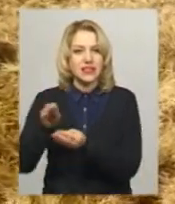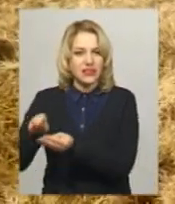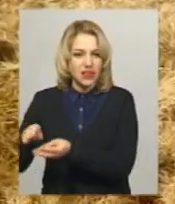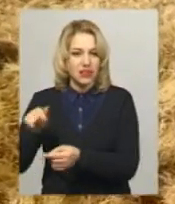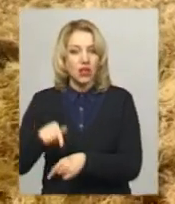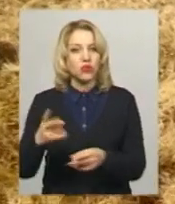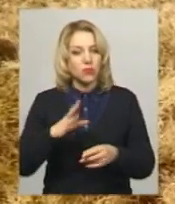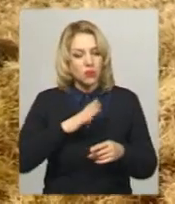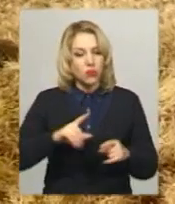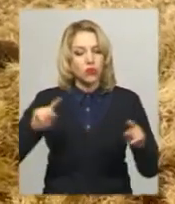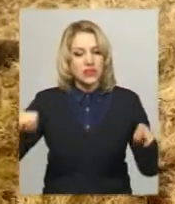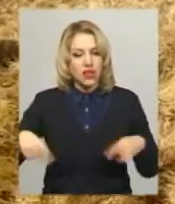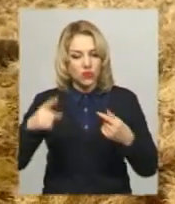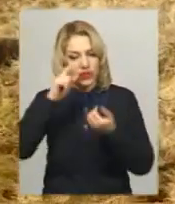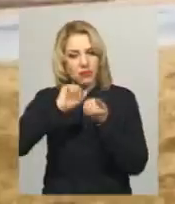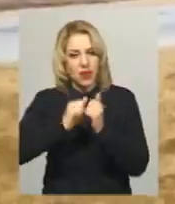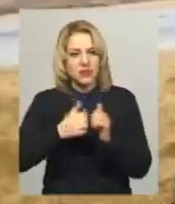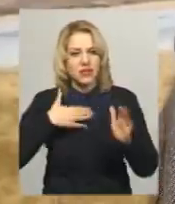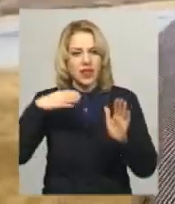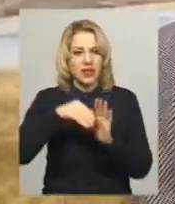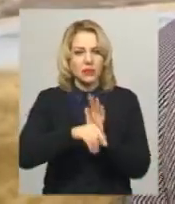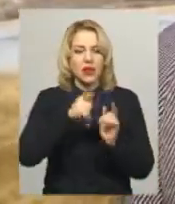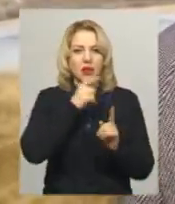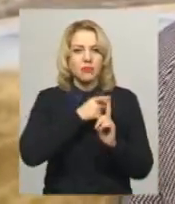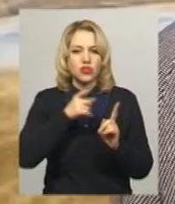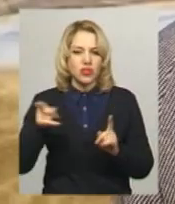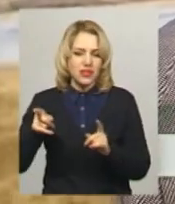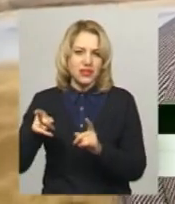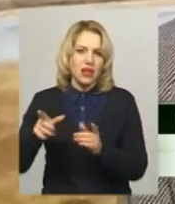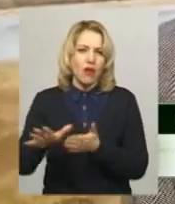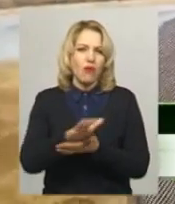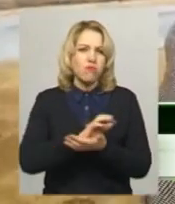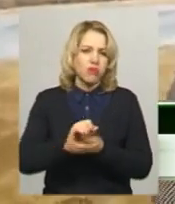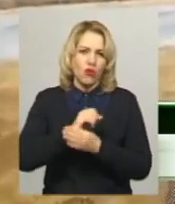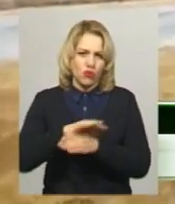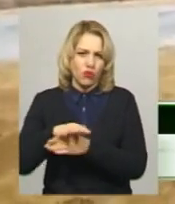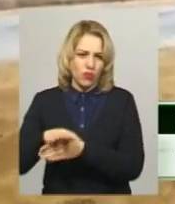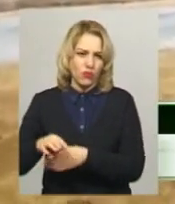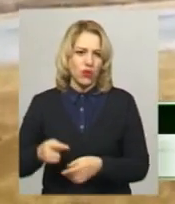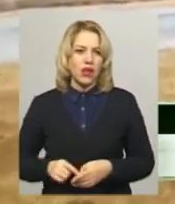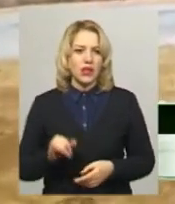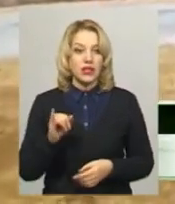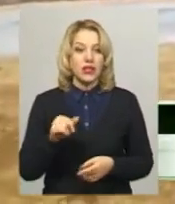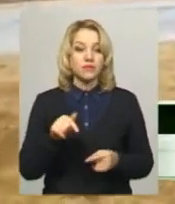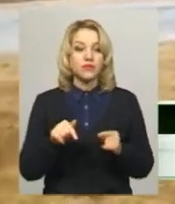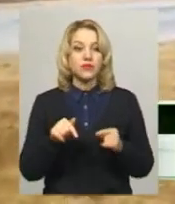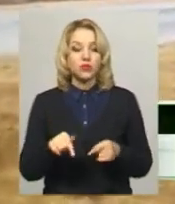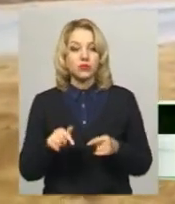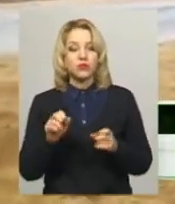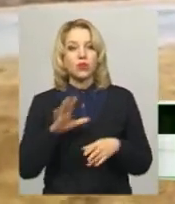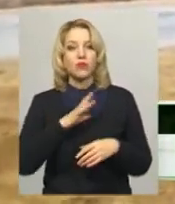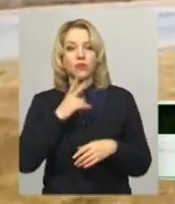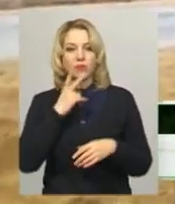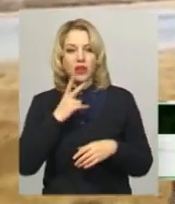встановити пам'ятник загиблим під час погрому. «Тут трошки більше були пам'ятників, яких можна було бачити,